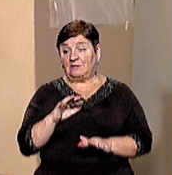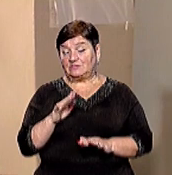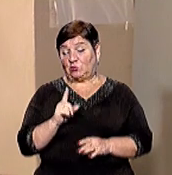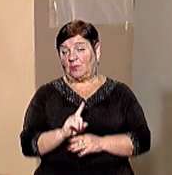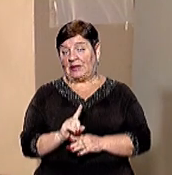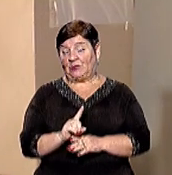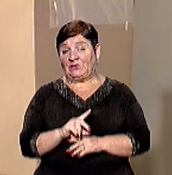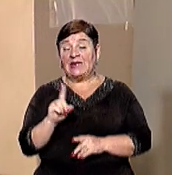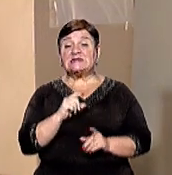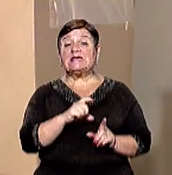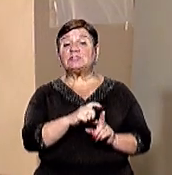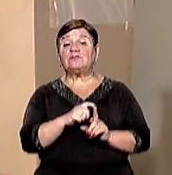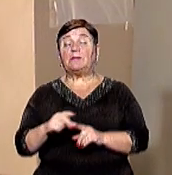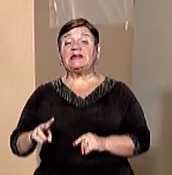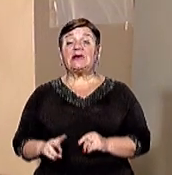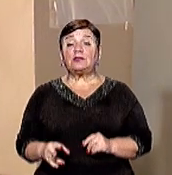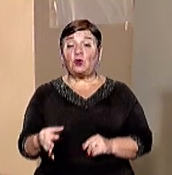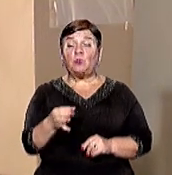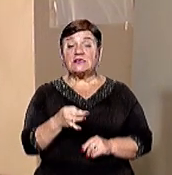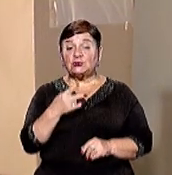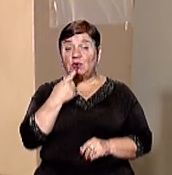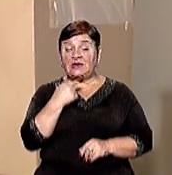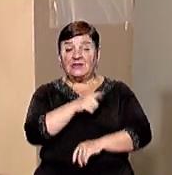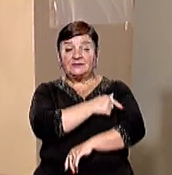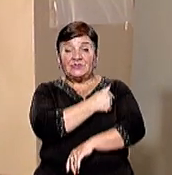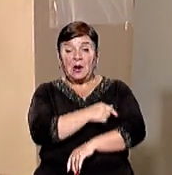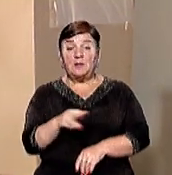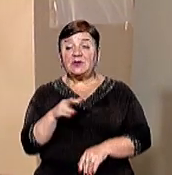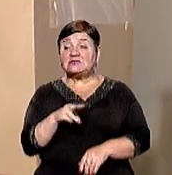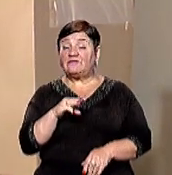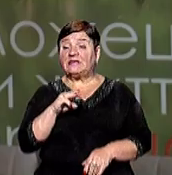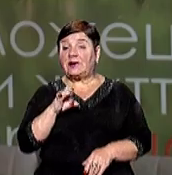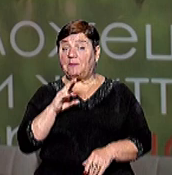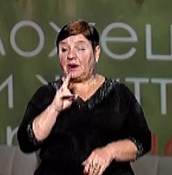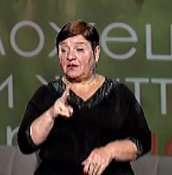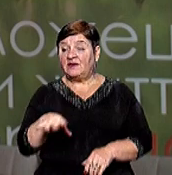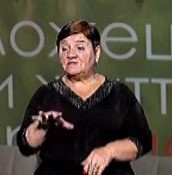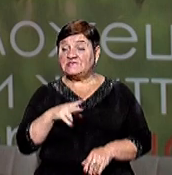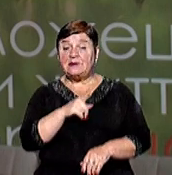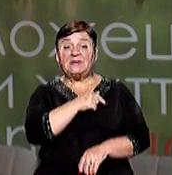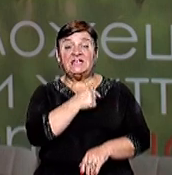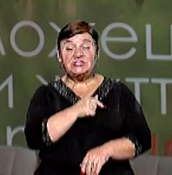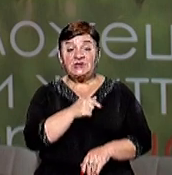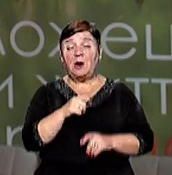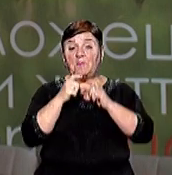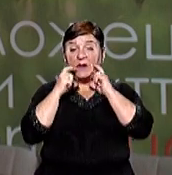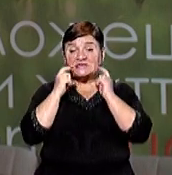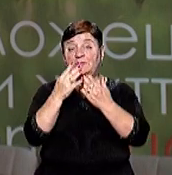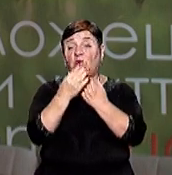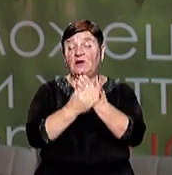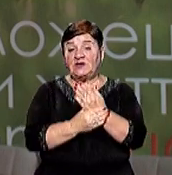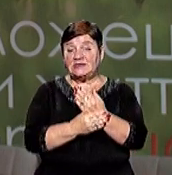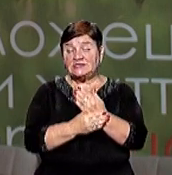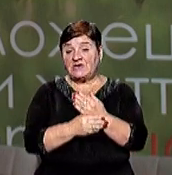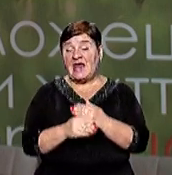За словами заступниці директора обласної станції переливання крові Мирослави Хрипак Всі медичні працівники забезпечені масками, рукавицями